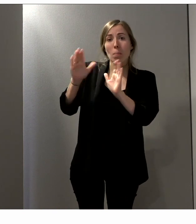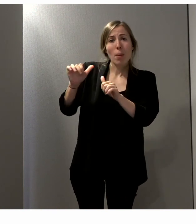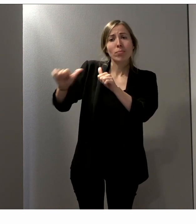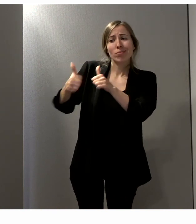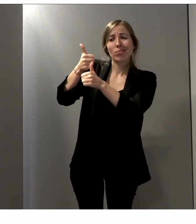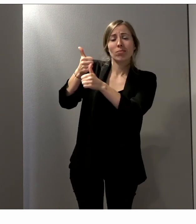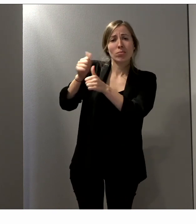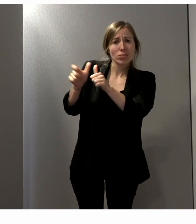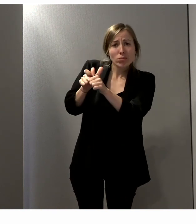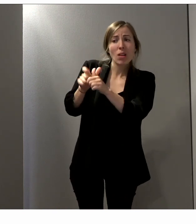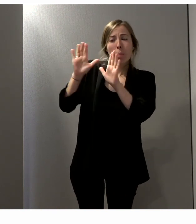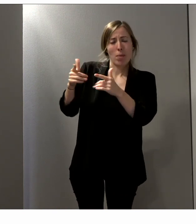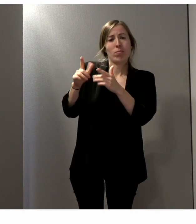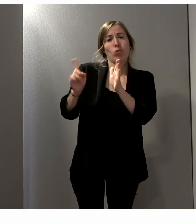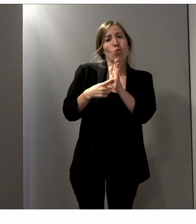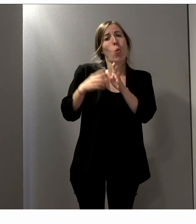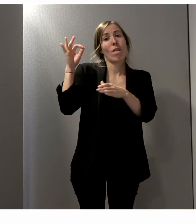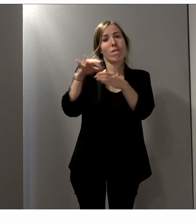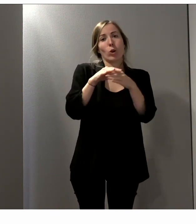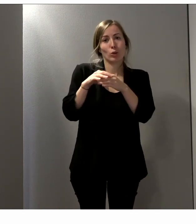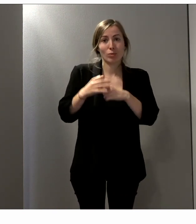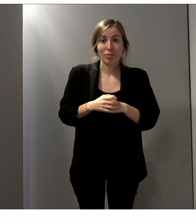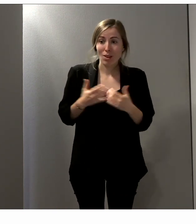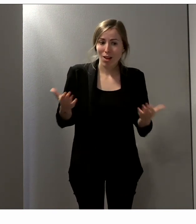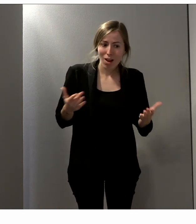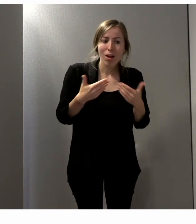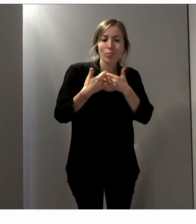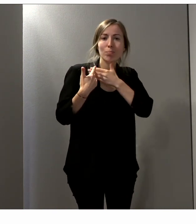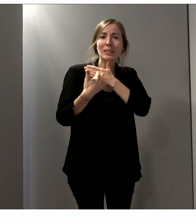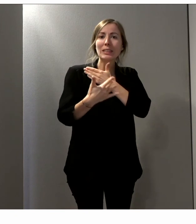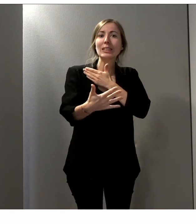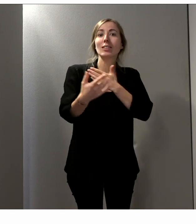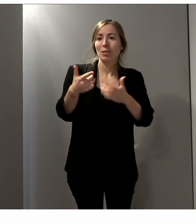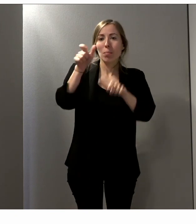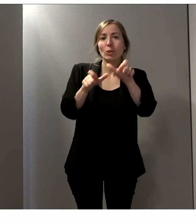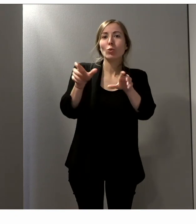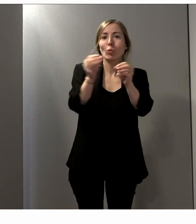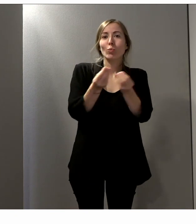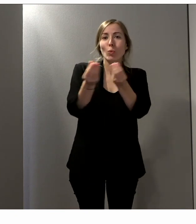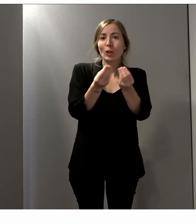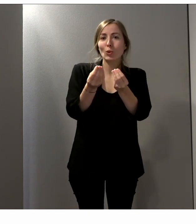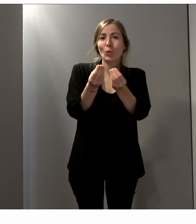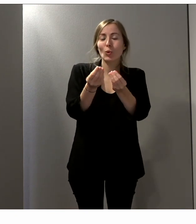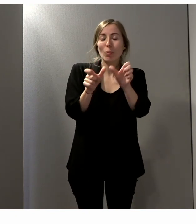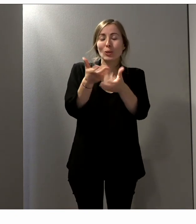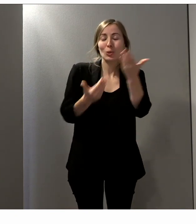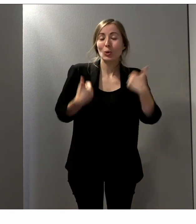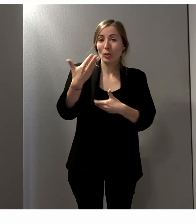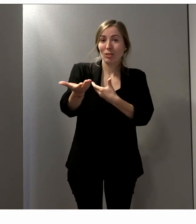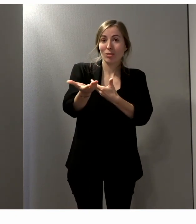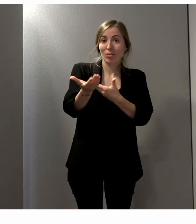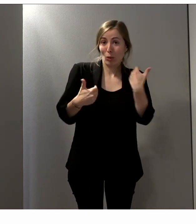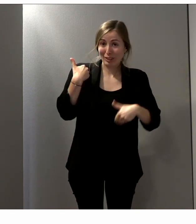'arrivée de Primo Votan parmi la population des personnes en situation de handicap qui a